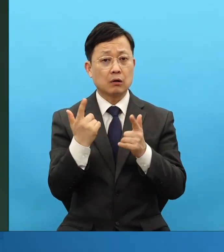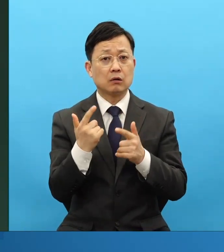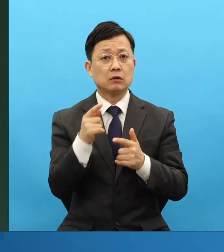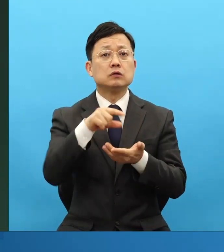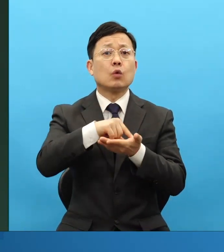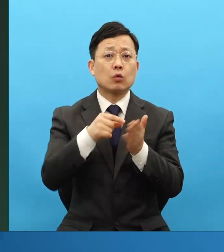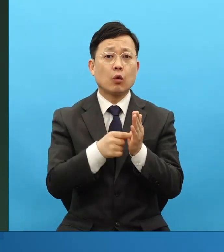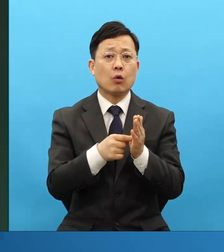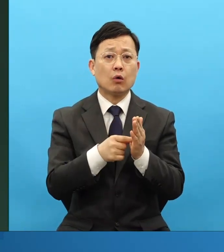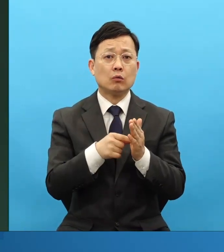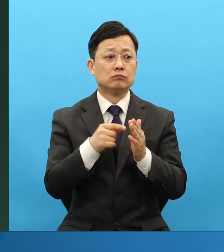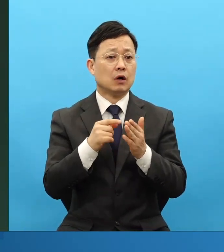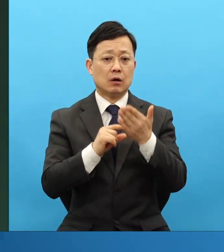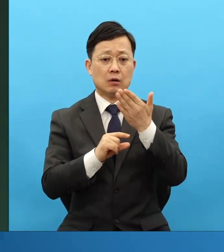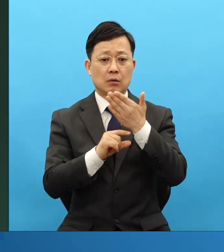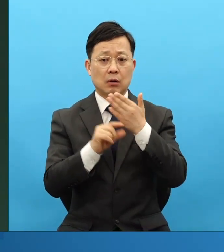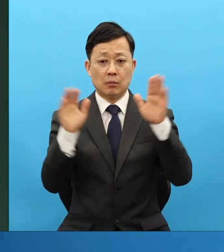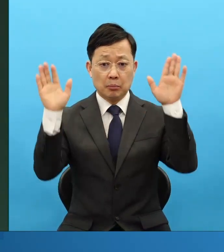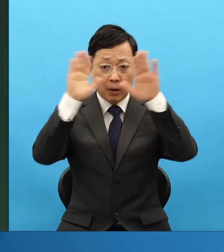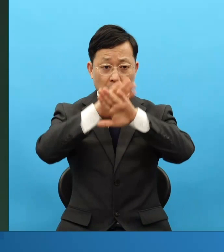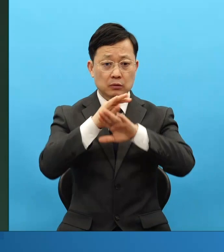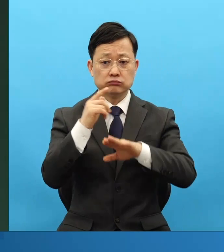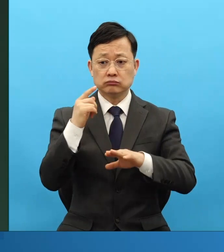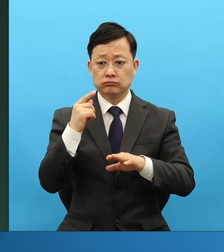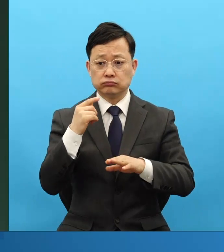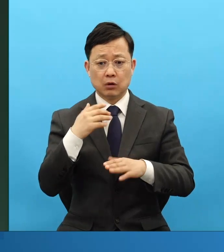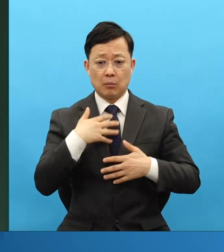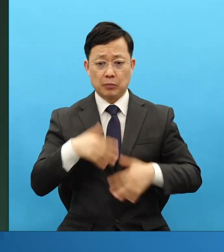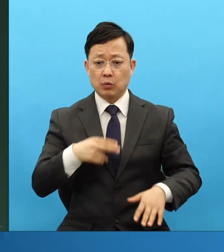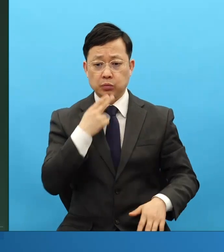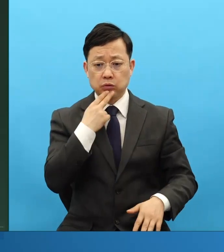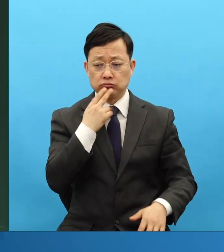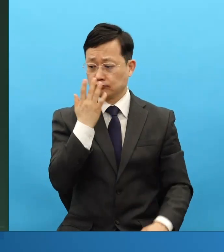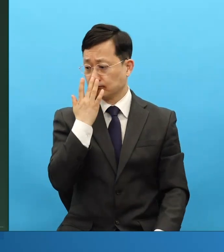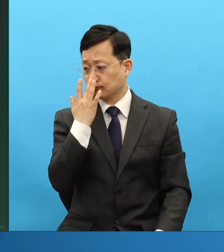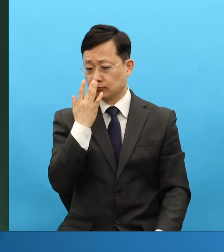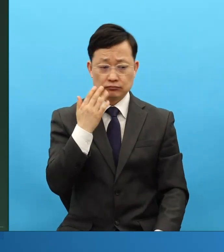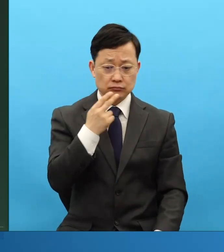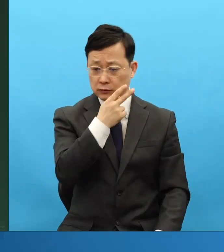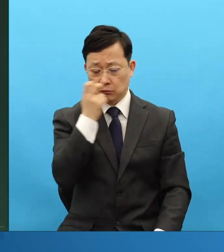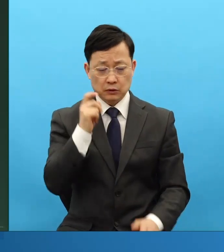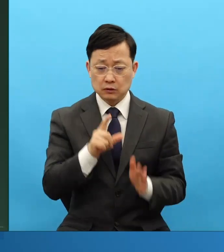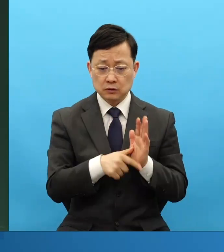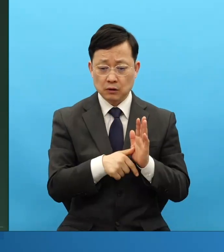힘이 생기고 저는 고민이 그것밖에 없습니다. 잠자는 시간을 놓쳐.